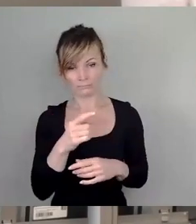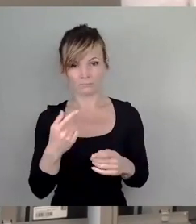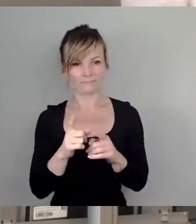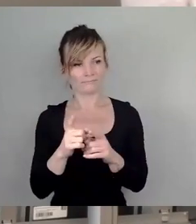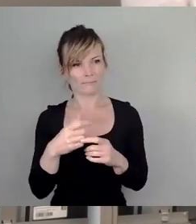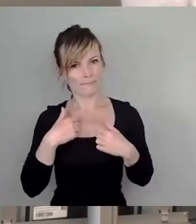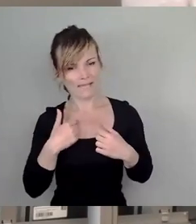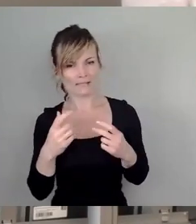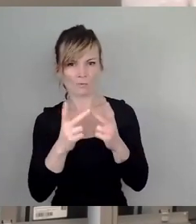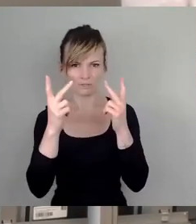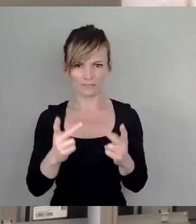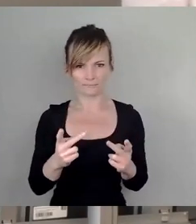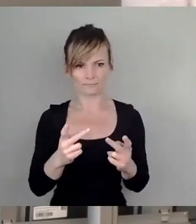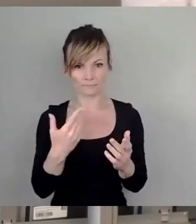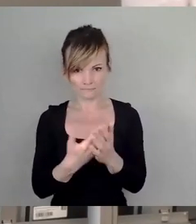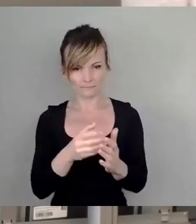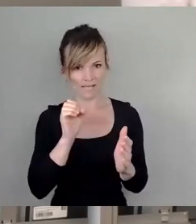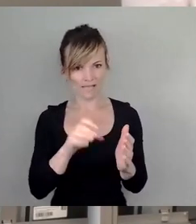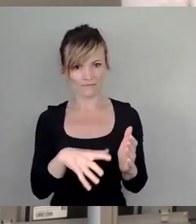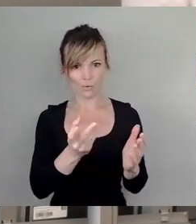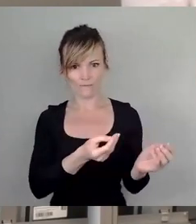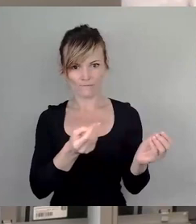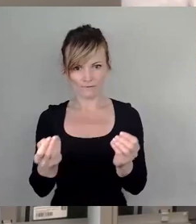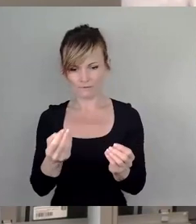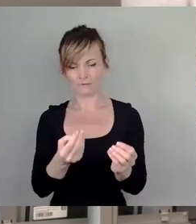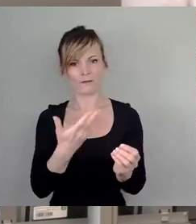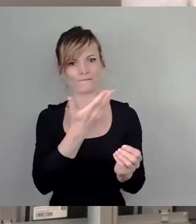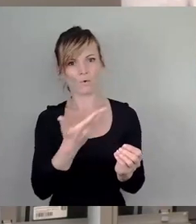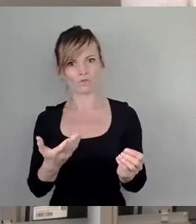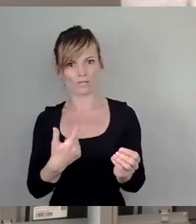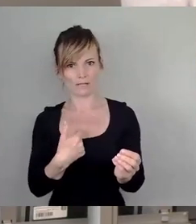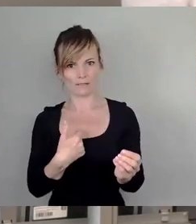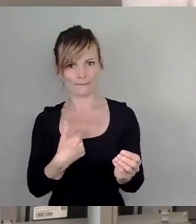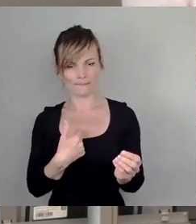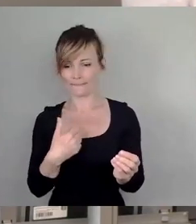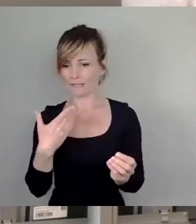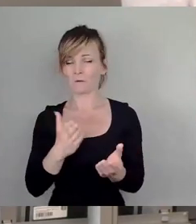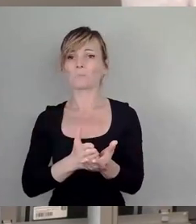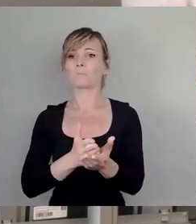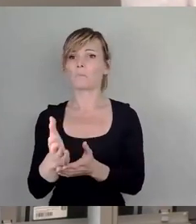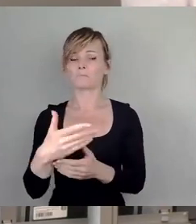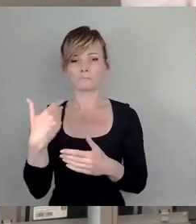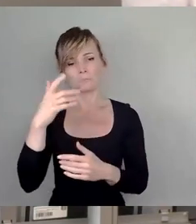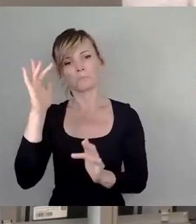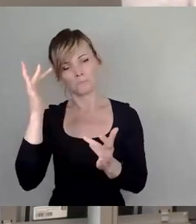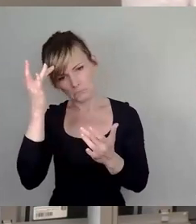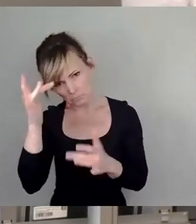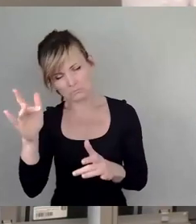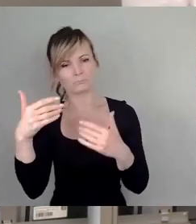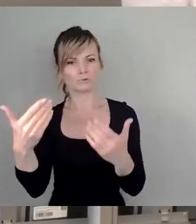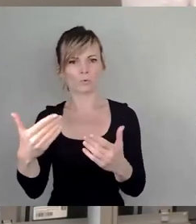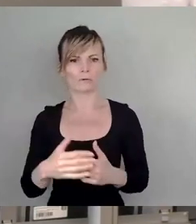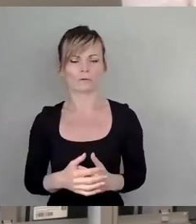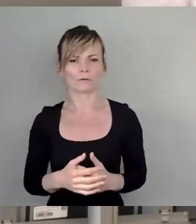entwirft und uns hier vorstellt und wir das so durchlassen, dann legitimieren wir einfach nur eine schrittweise Abarbeitung der